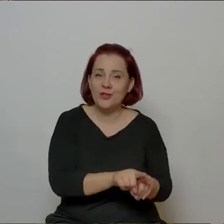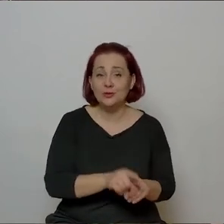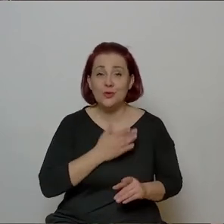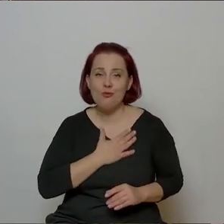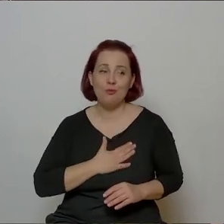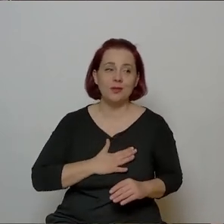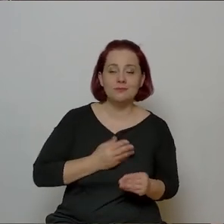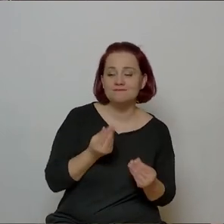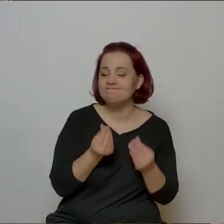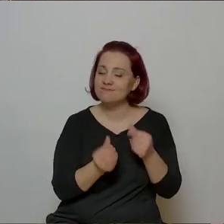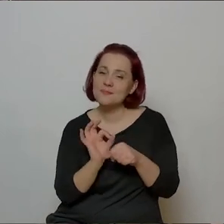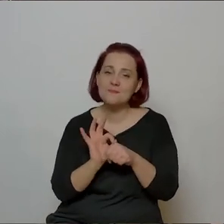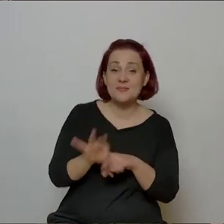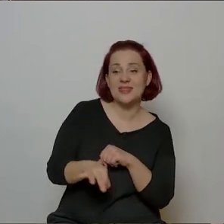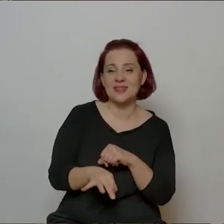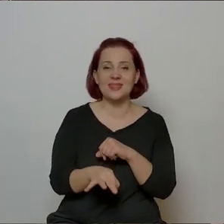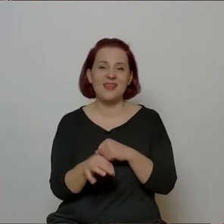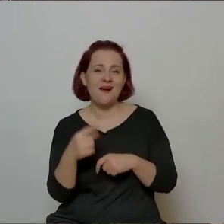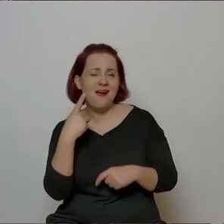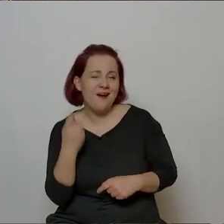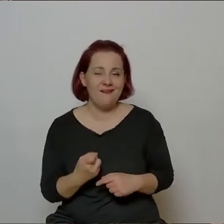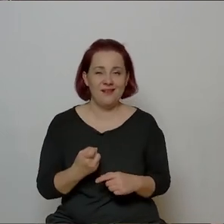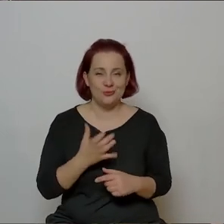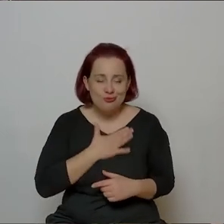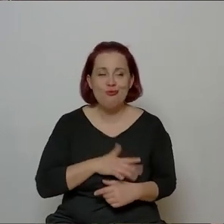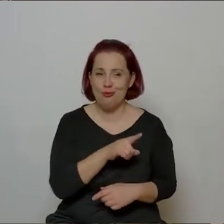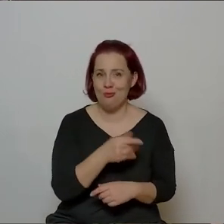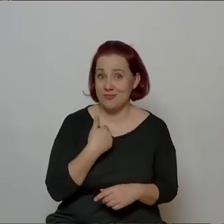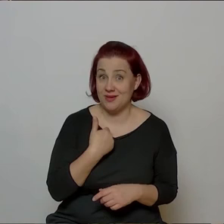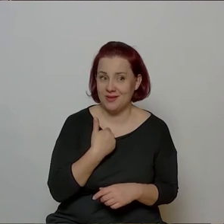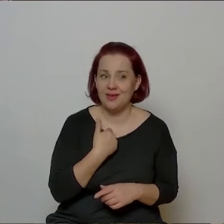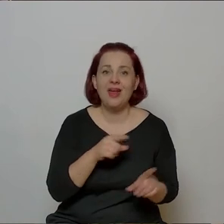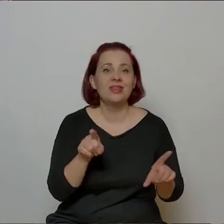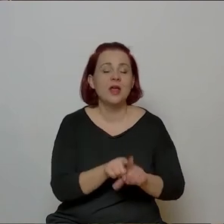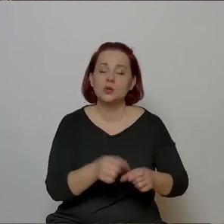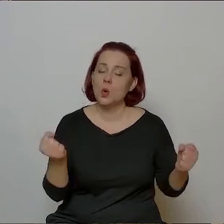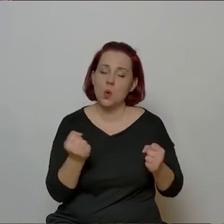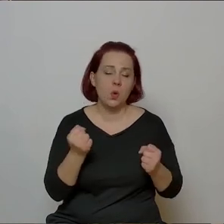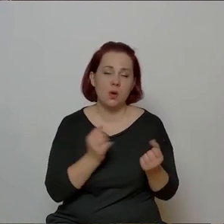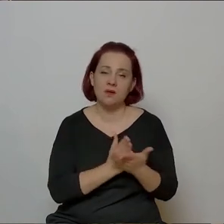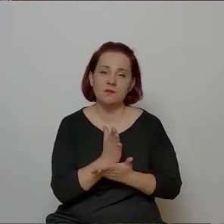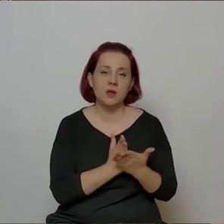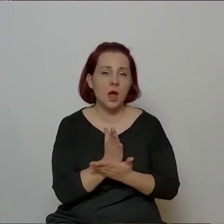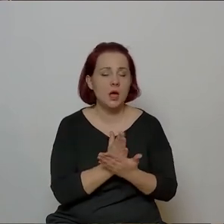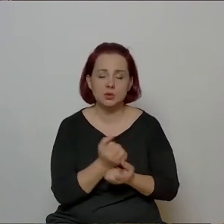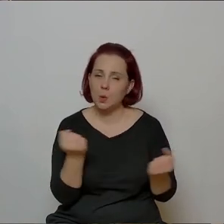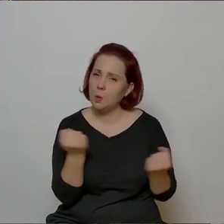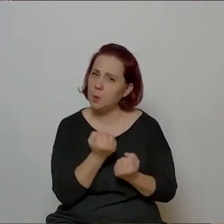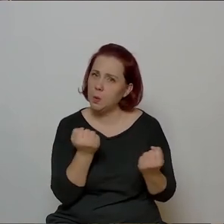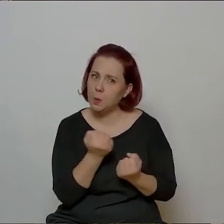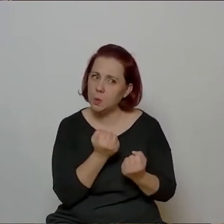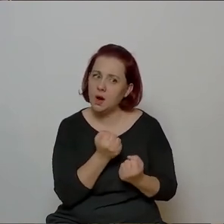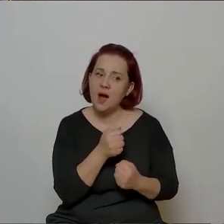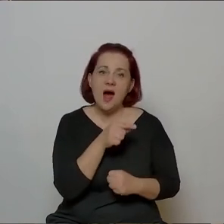i pełne sarkazmu. Są niektóre wiersze, niektóre... Do tego wszystkiego był bardzo głęboko bieżącym człowiekiem, ale nie był